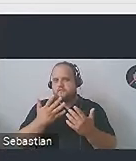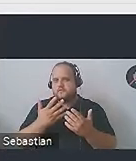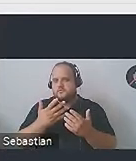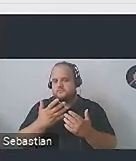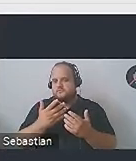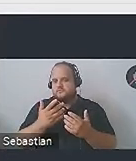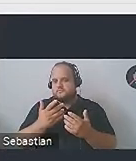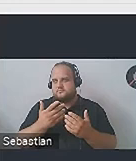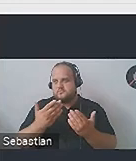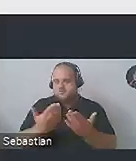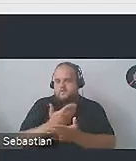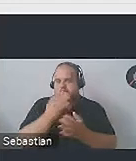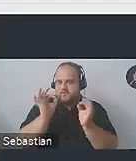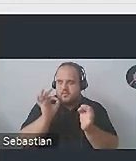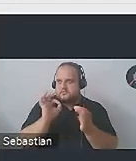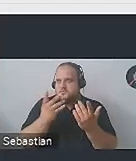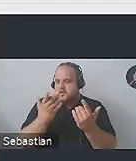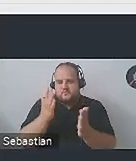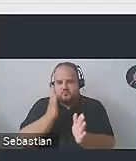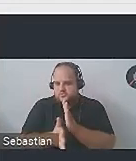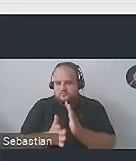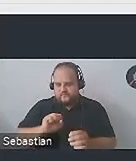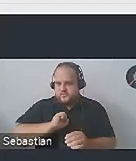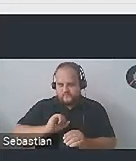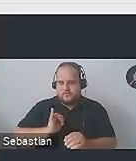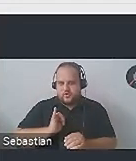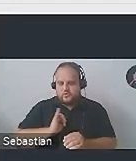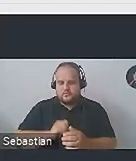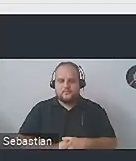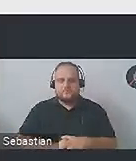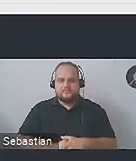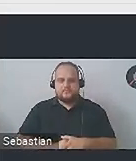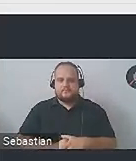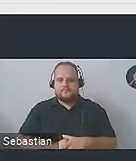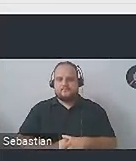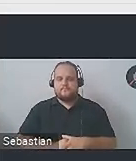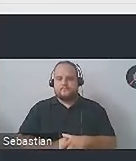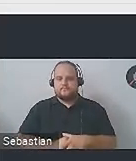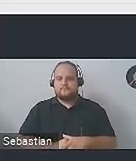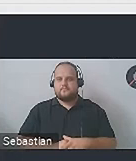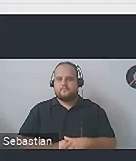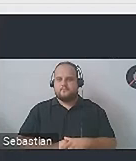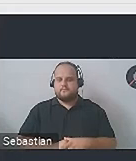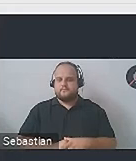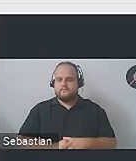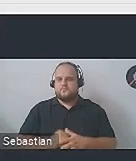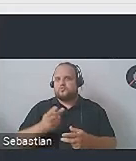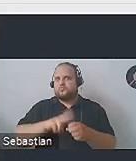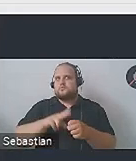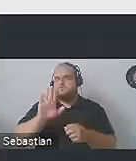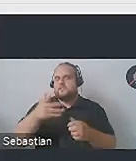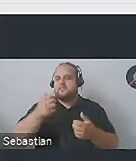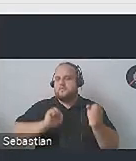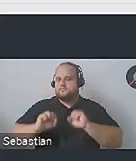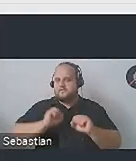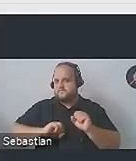jakieś proste informacje. Bardzo praktyczna rzecz dla wielu osób, które na przykład mają niepełnosprawność ruchową i